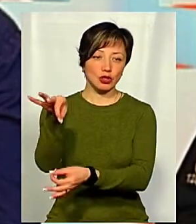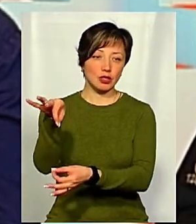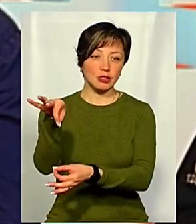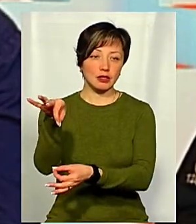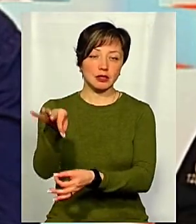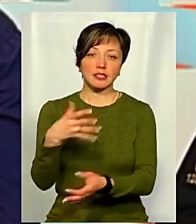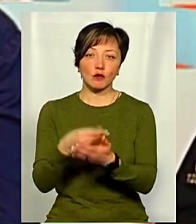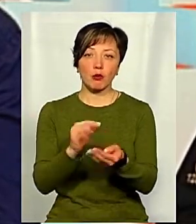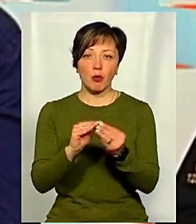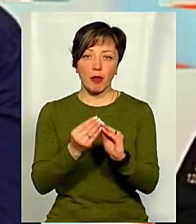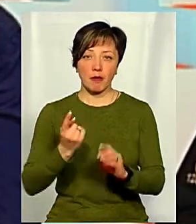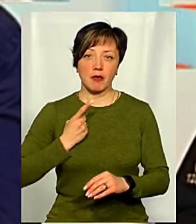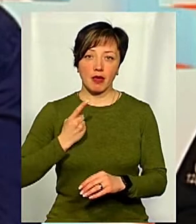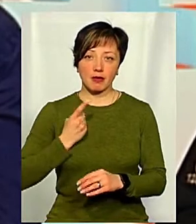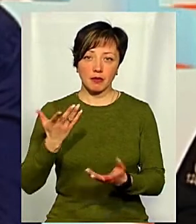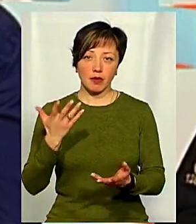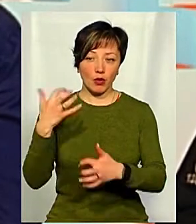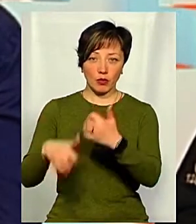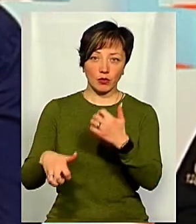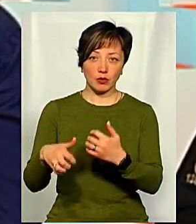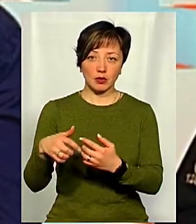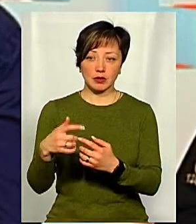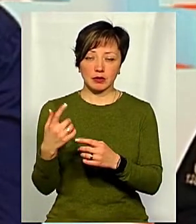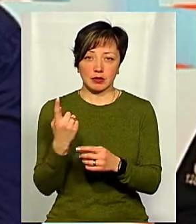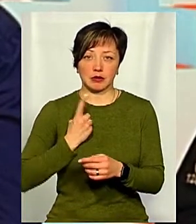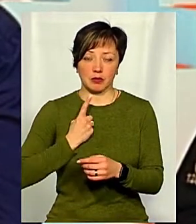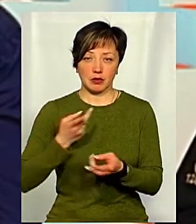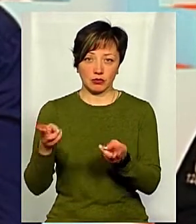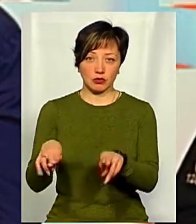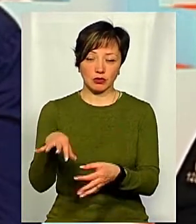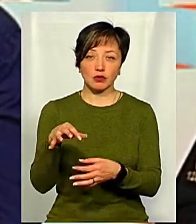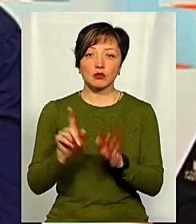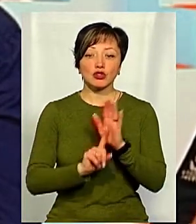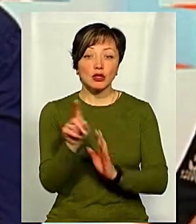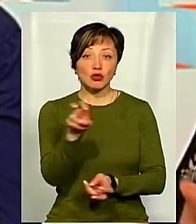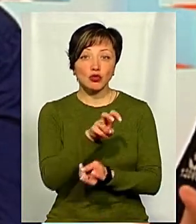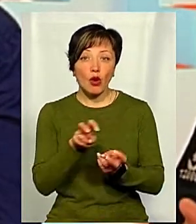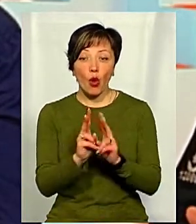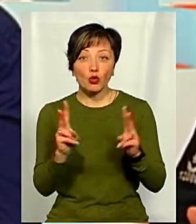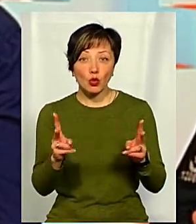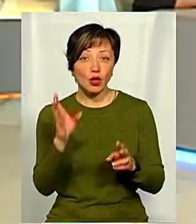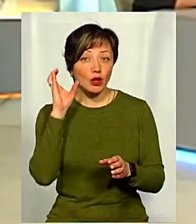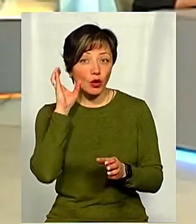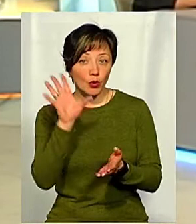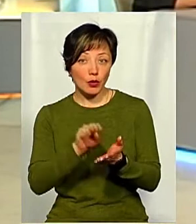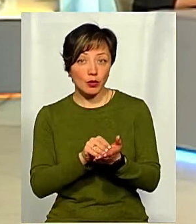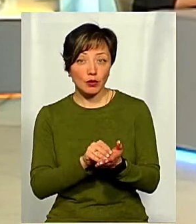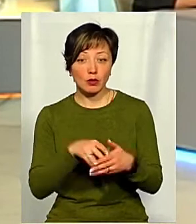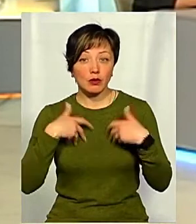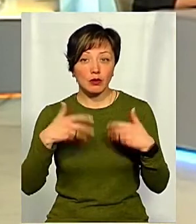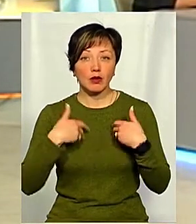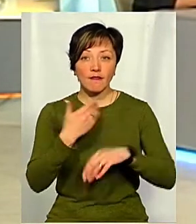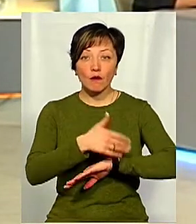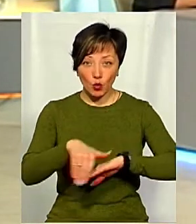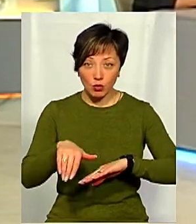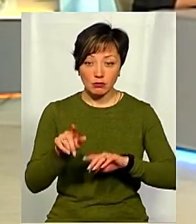своїми проблемами, коли залишається непочутою сам на сам, вона починає шукати того, хто її почує. Зачасту